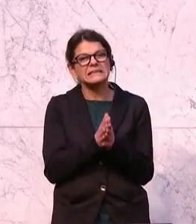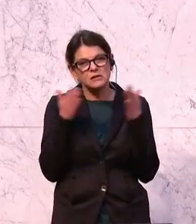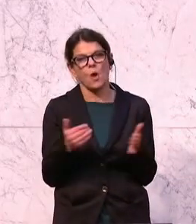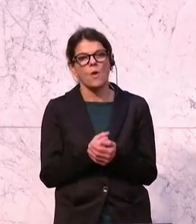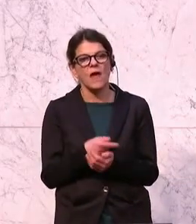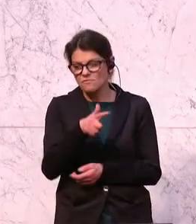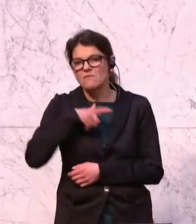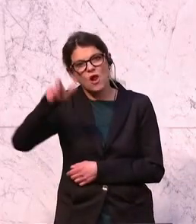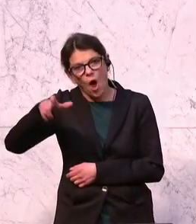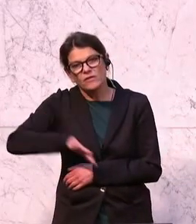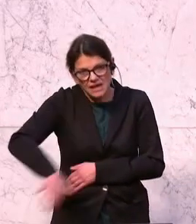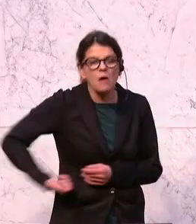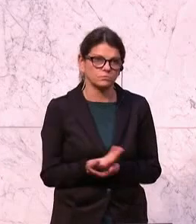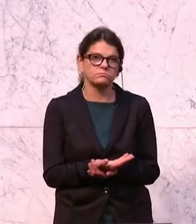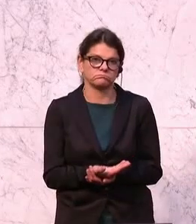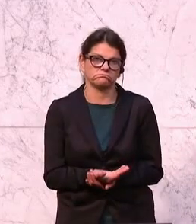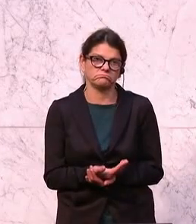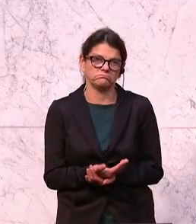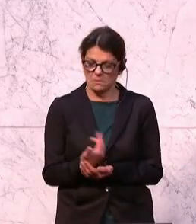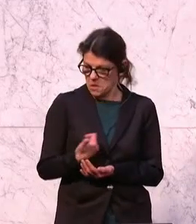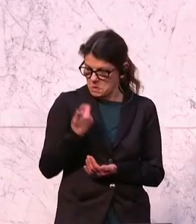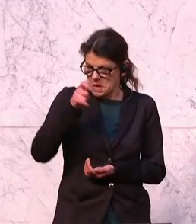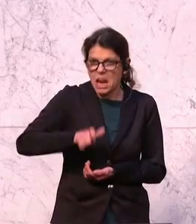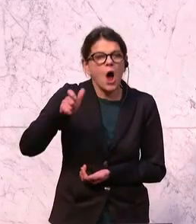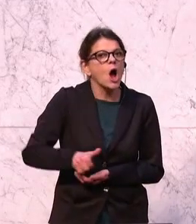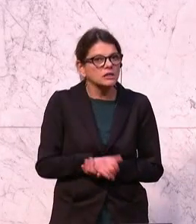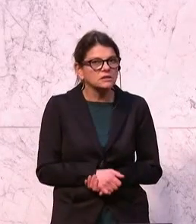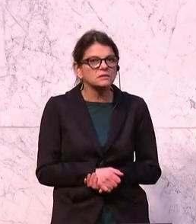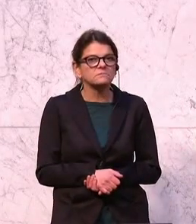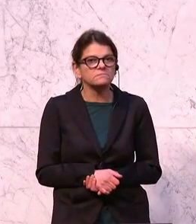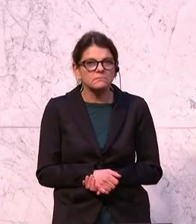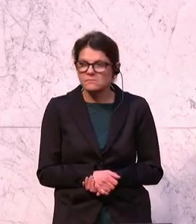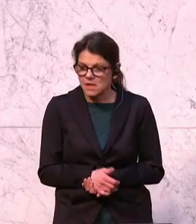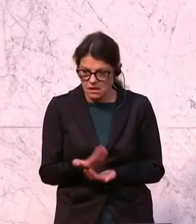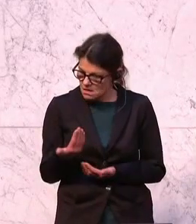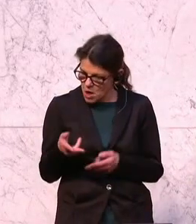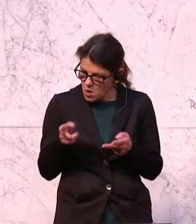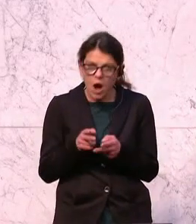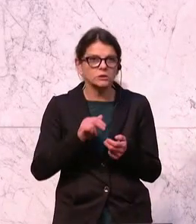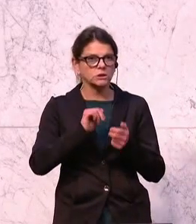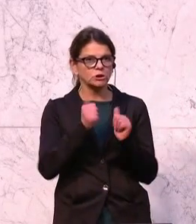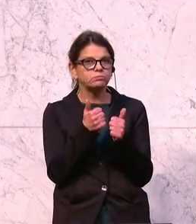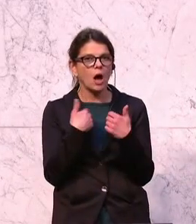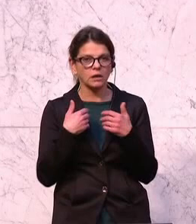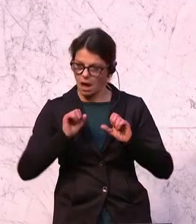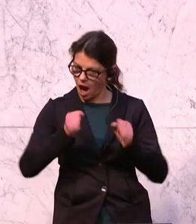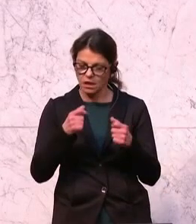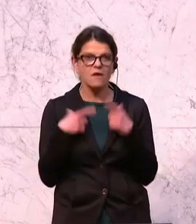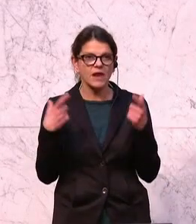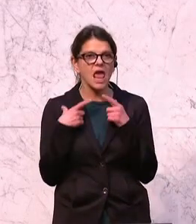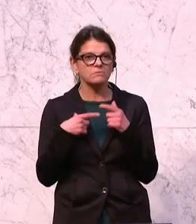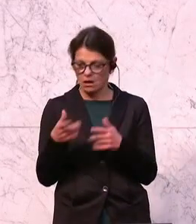die Sie den Leuten geraubt haben, jungen Leuten in einem kurzen, sportlichen, aktiven Leben